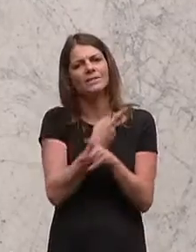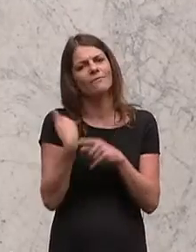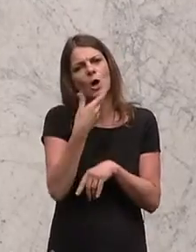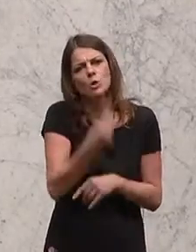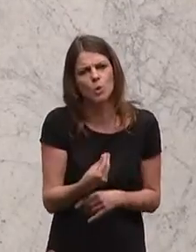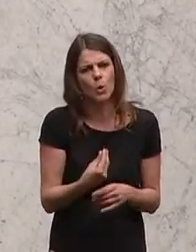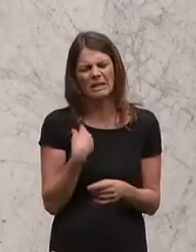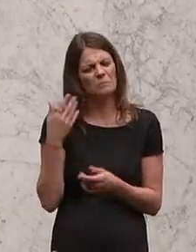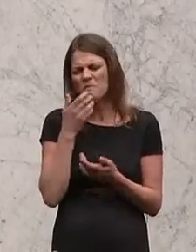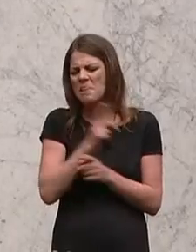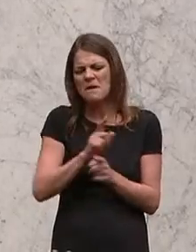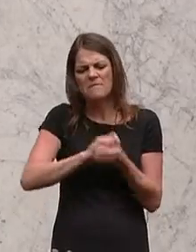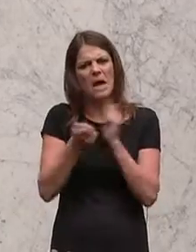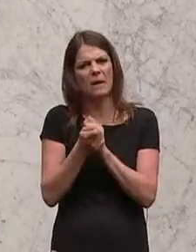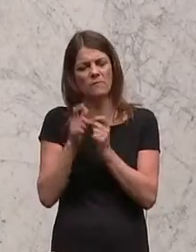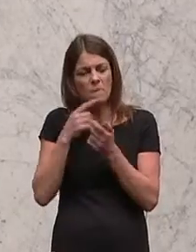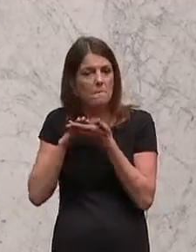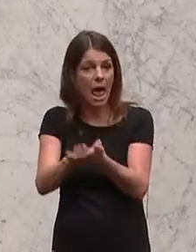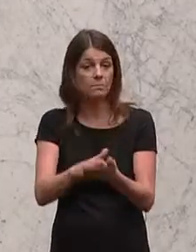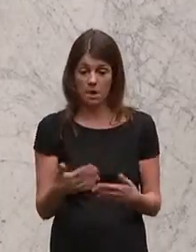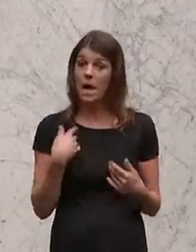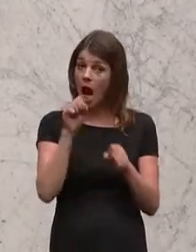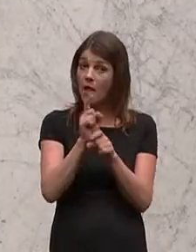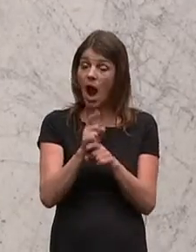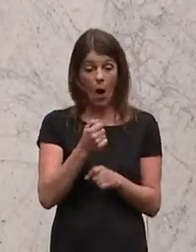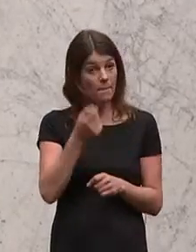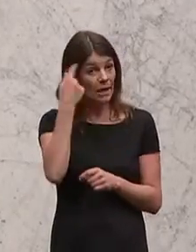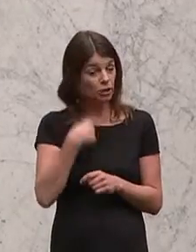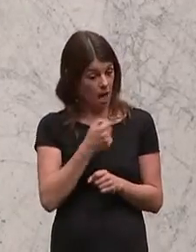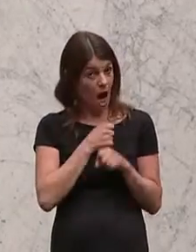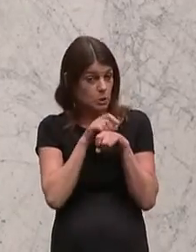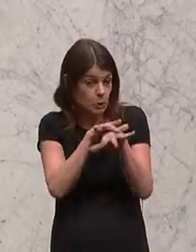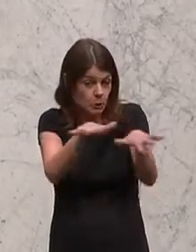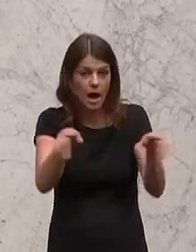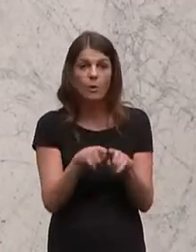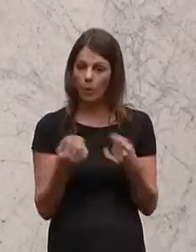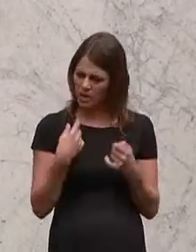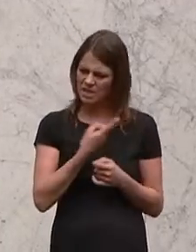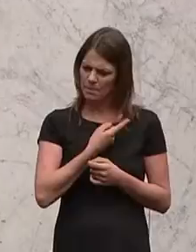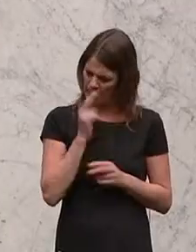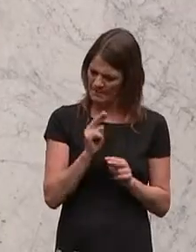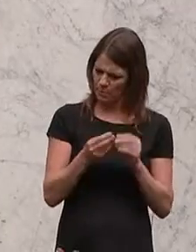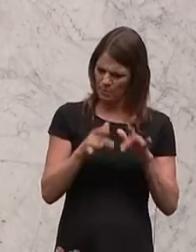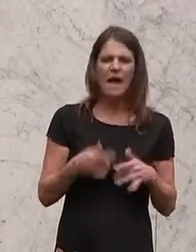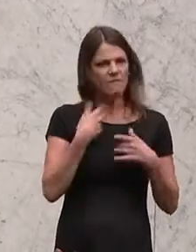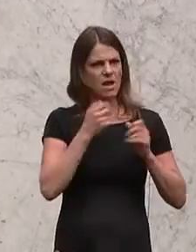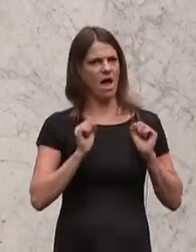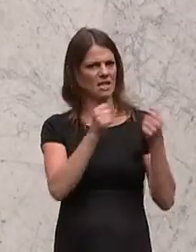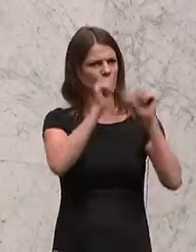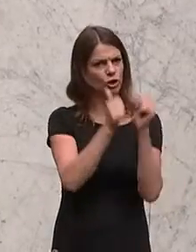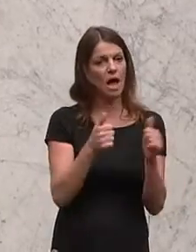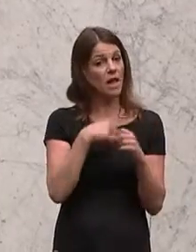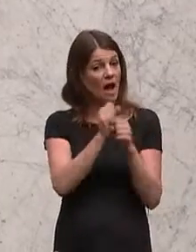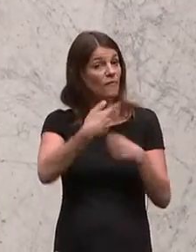keine Veränderung zulassen, man kann den Menschen Angst machen oder man kann aktiv gestalten, man kann Verantwortung übernehmen und man